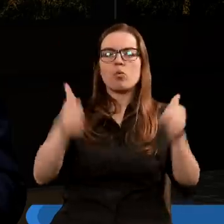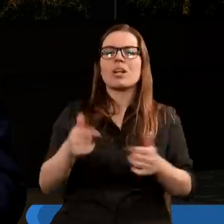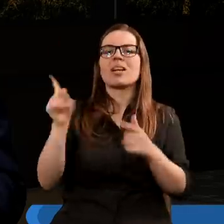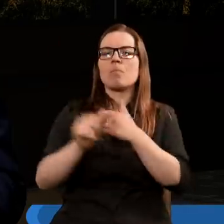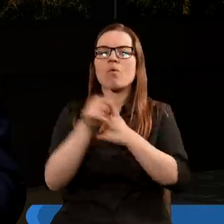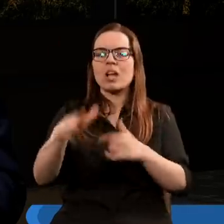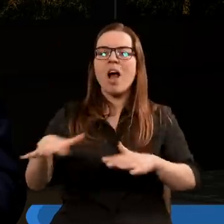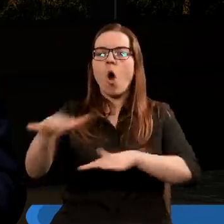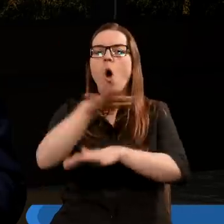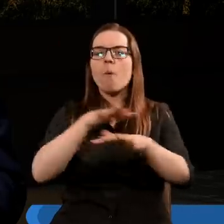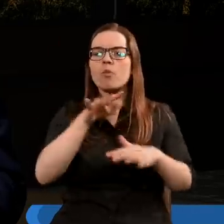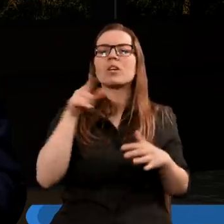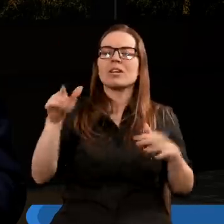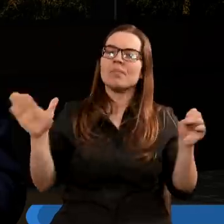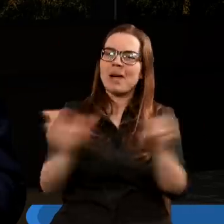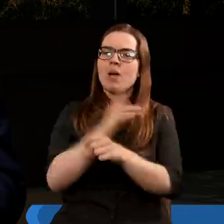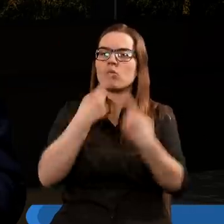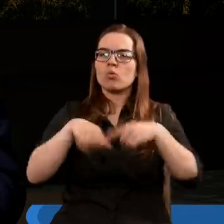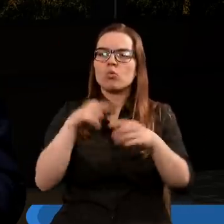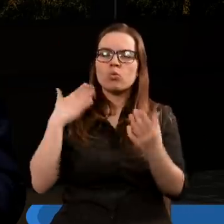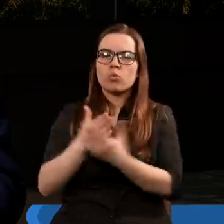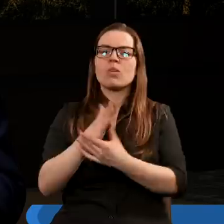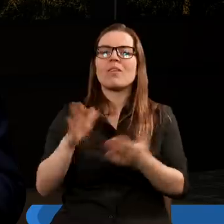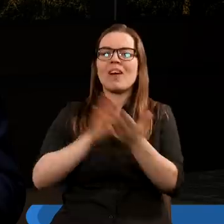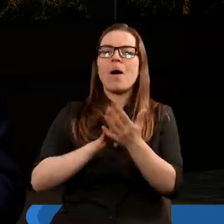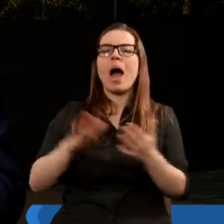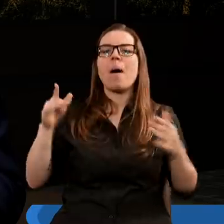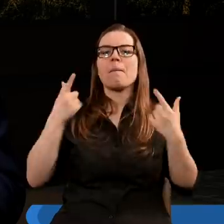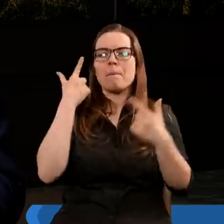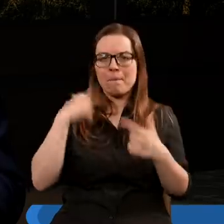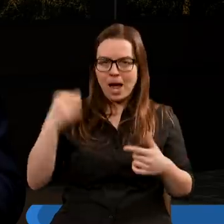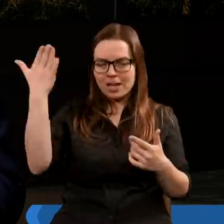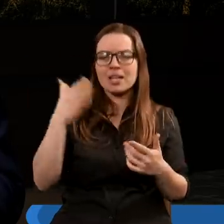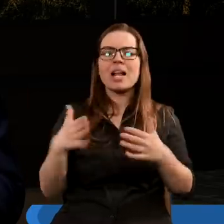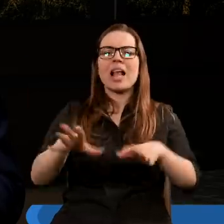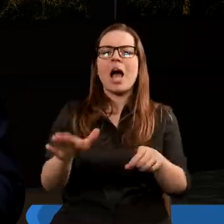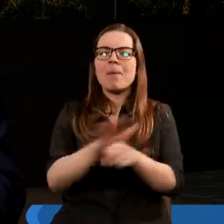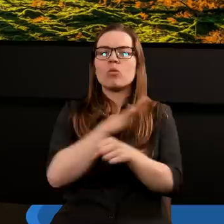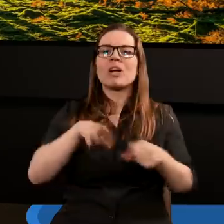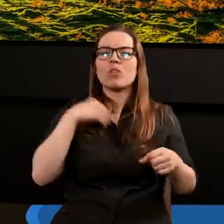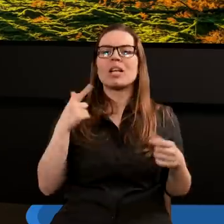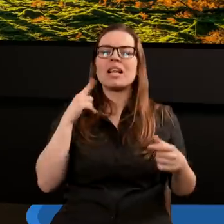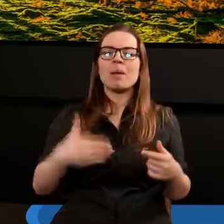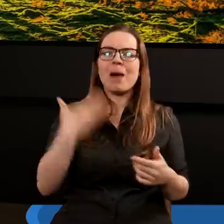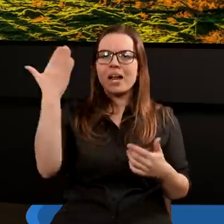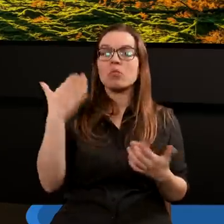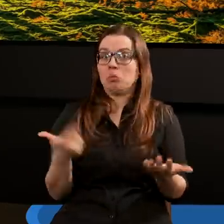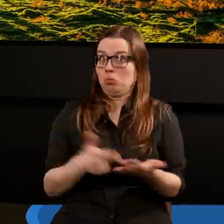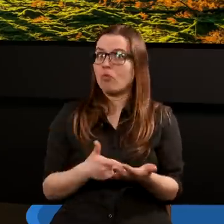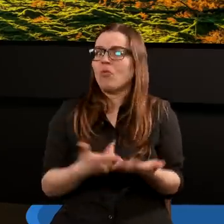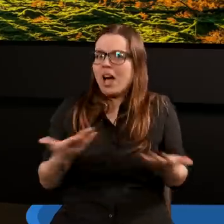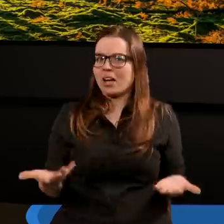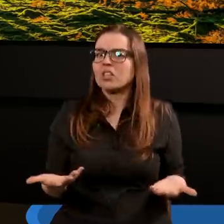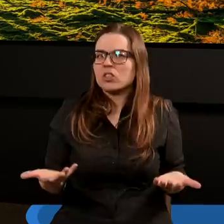tego obłoku, aby pełnić swoją służbę, gdyż chwała pańska napełniła świątynię pańską. No właśnie,